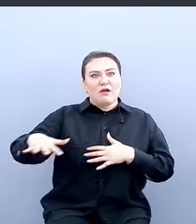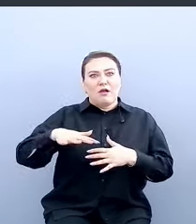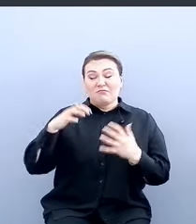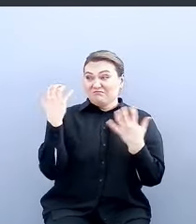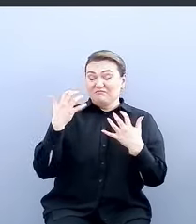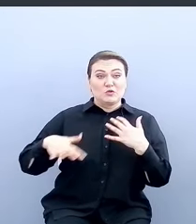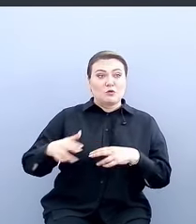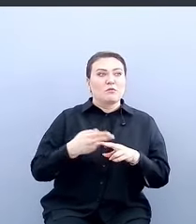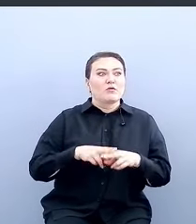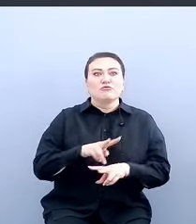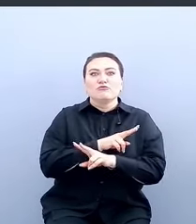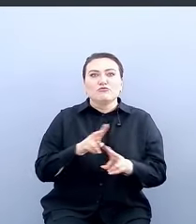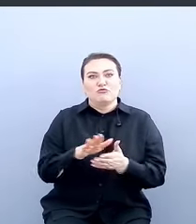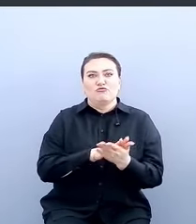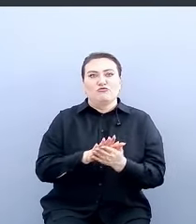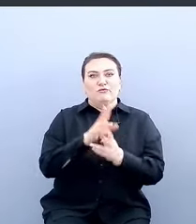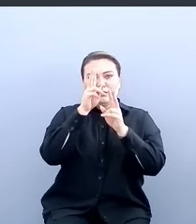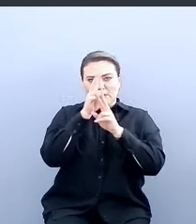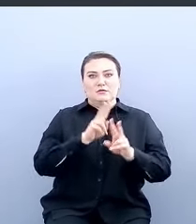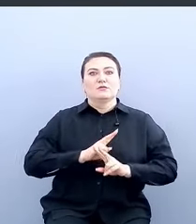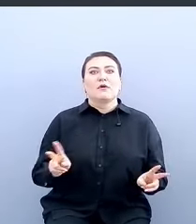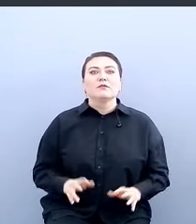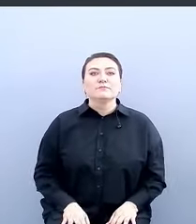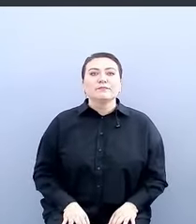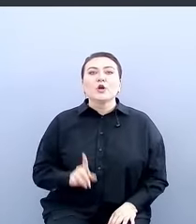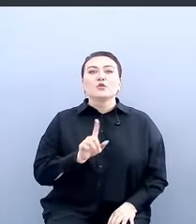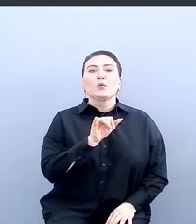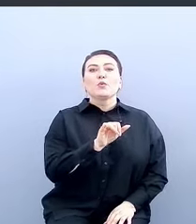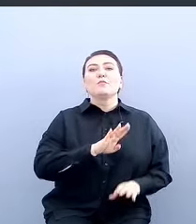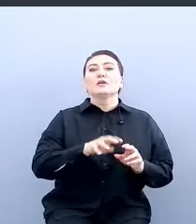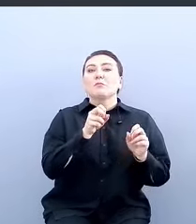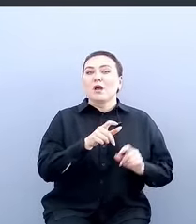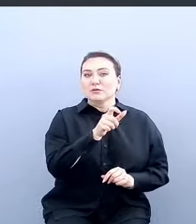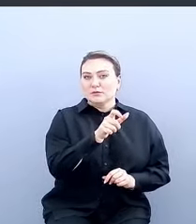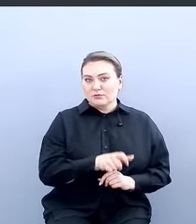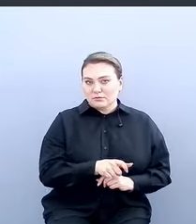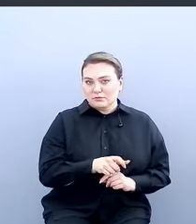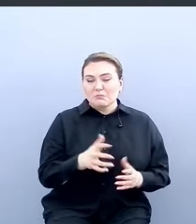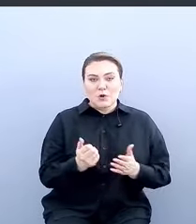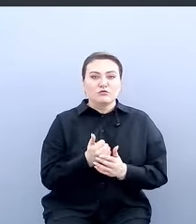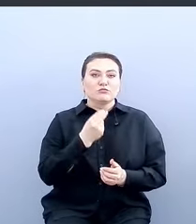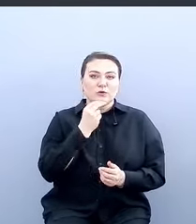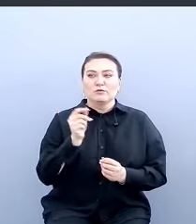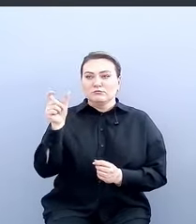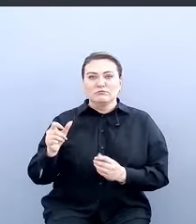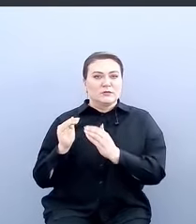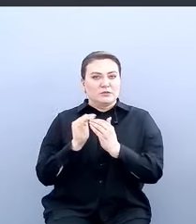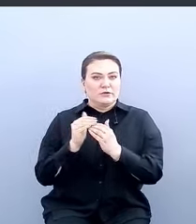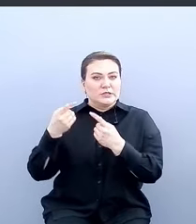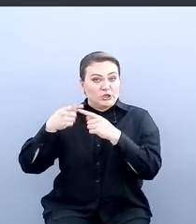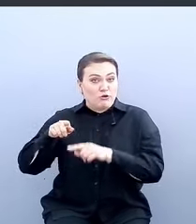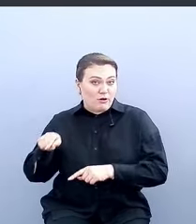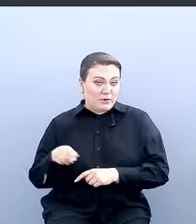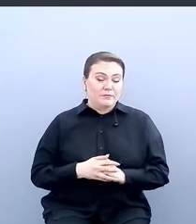которую он ничего не знает. Чтобы у безопасности получался эффективный диалог с инженерами, очень